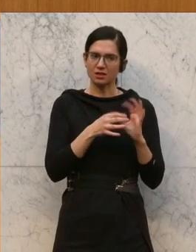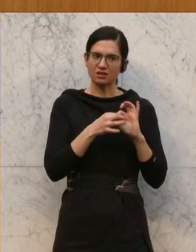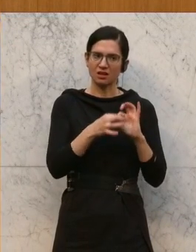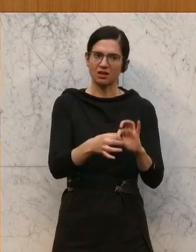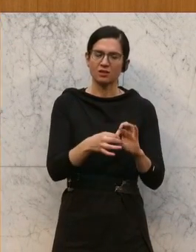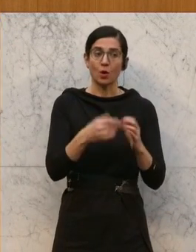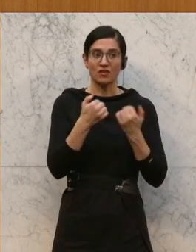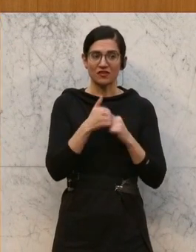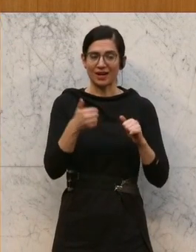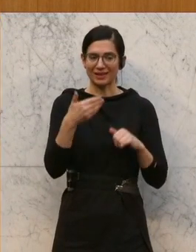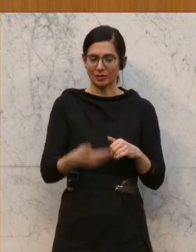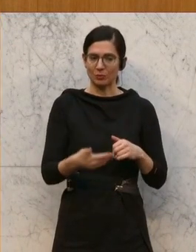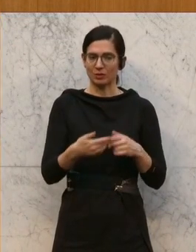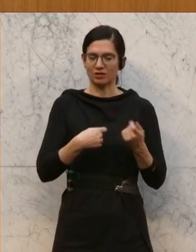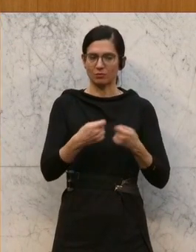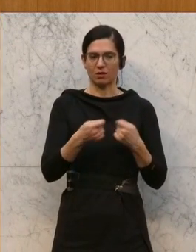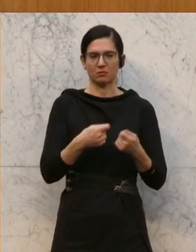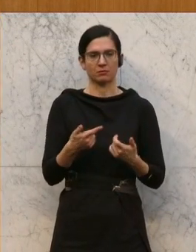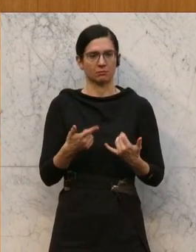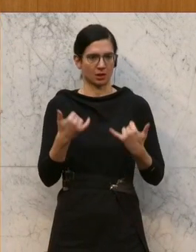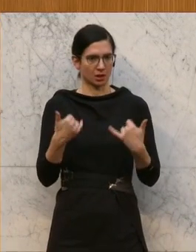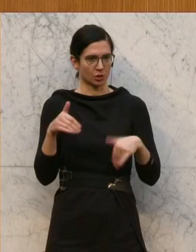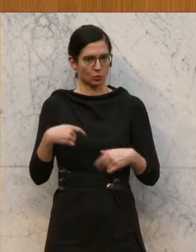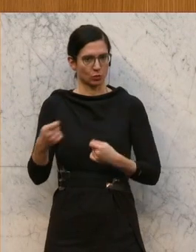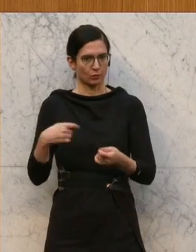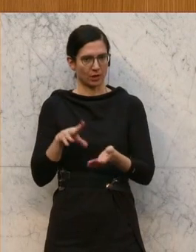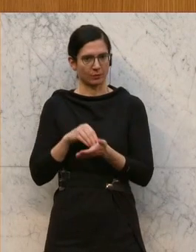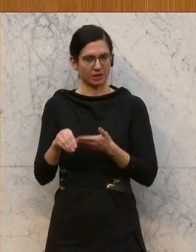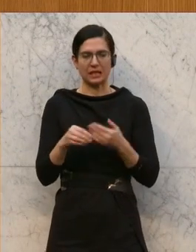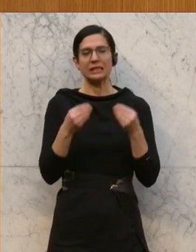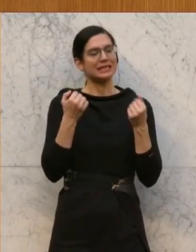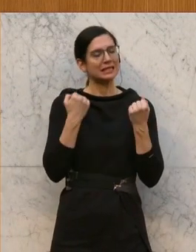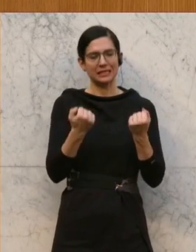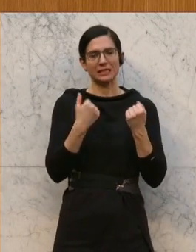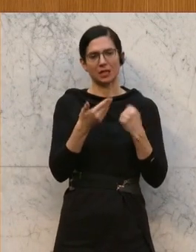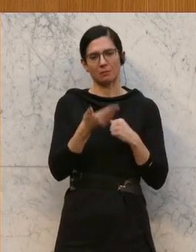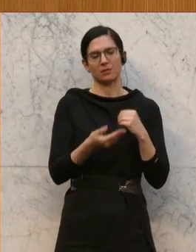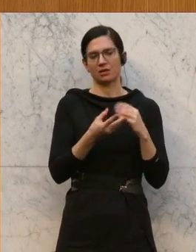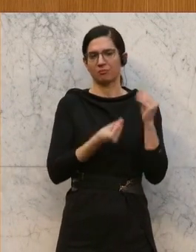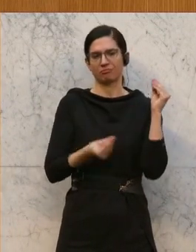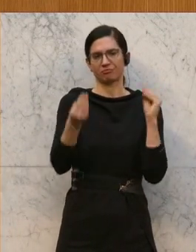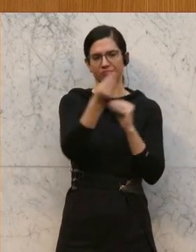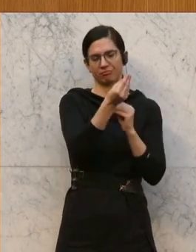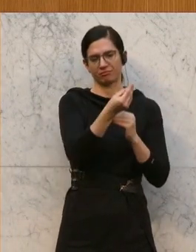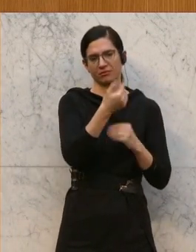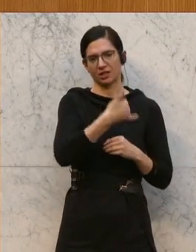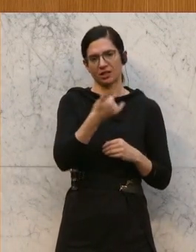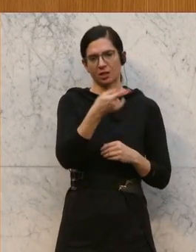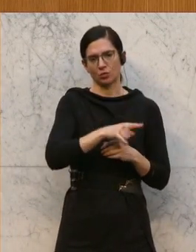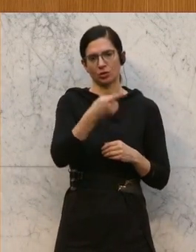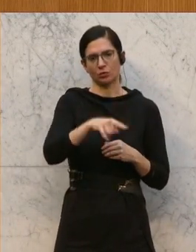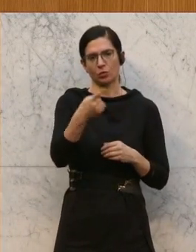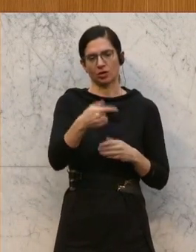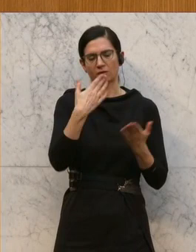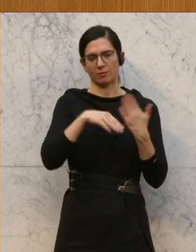Mietmarkt, der Vermieter das, was er jetzt zahlen muss, an den Makler aufschlagen wird. Also monatlich sich die Miete erhöhen wird. Ich meine, das ist